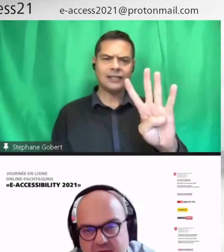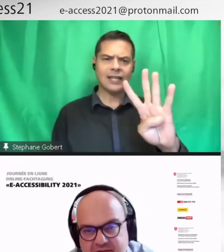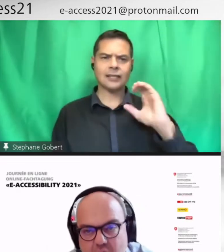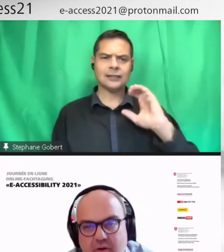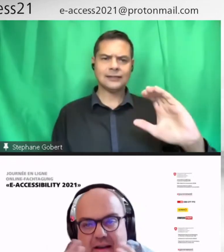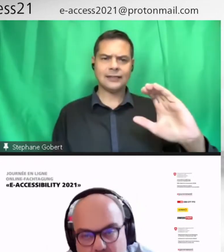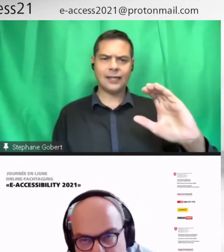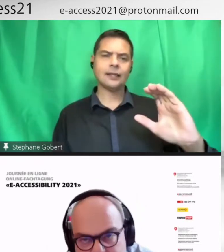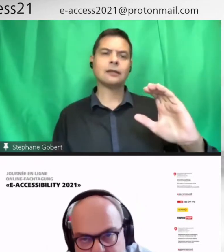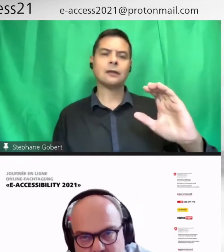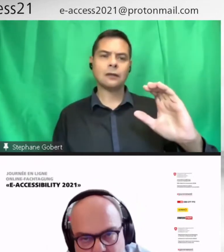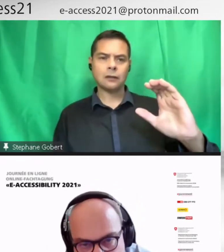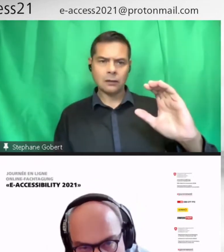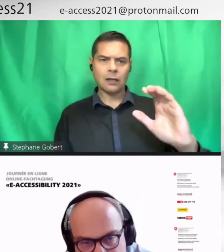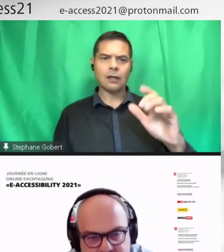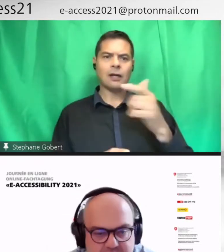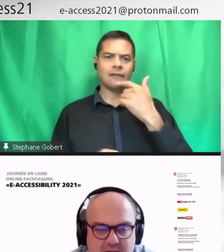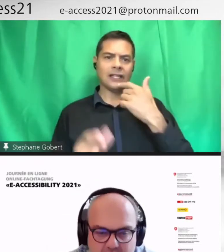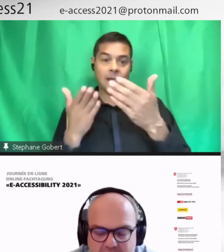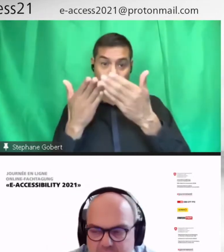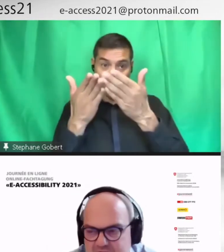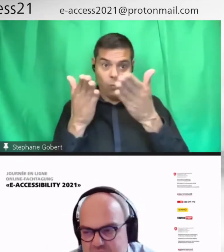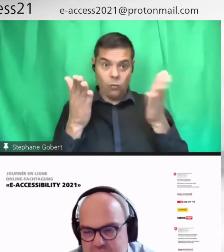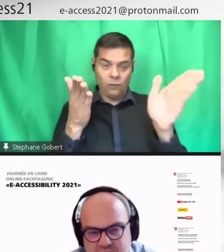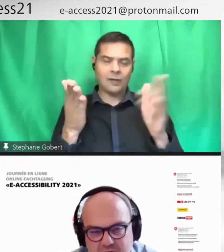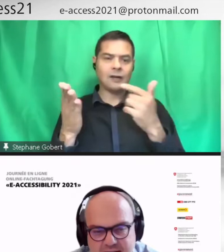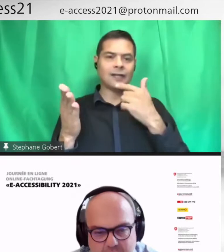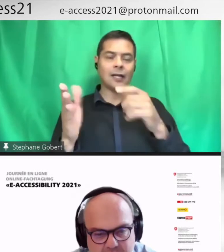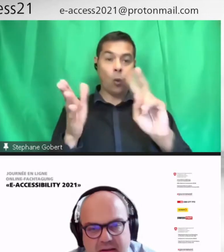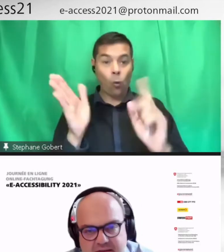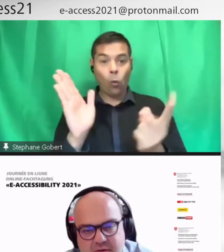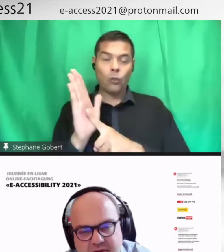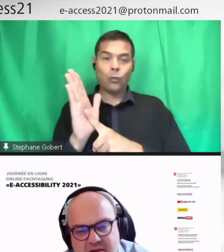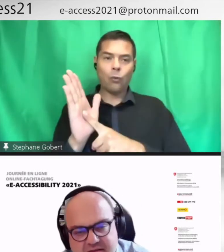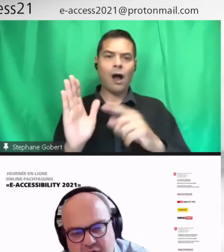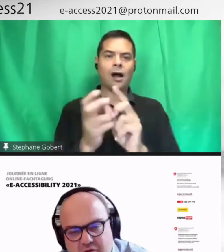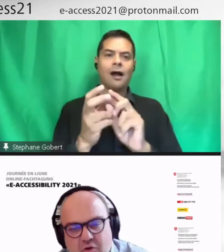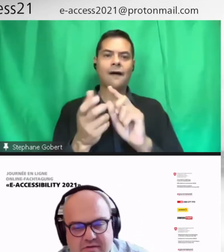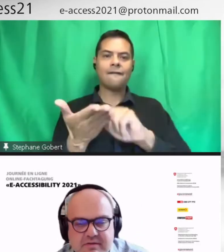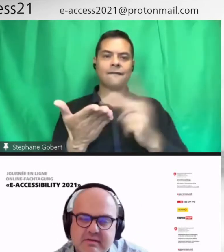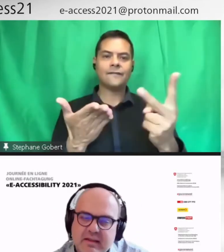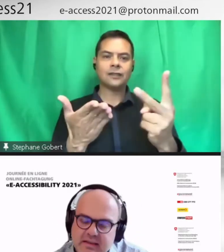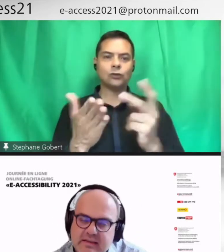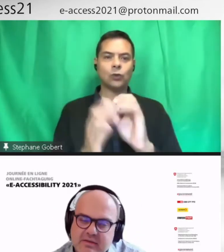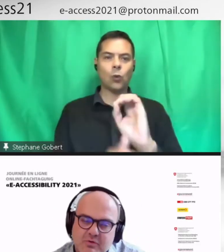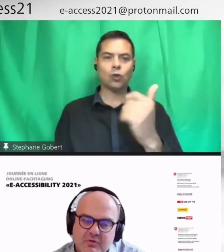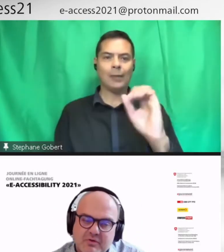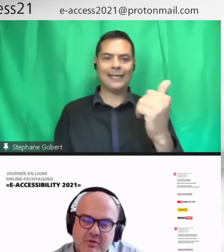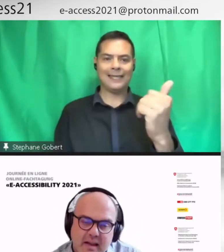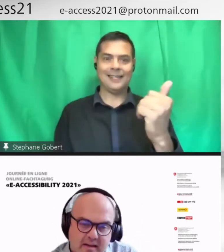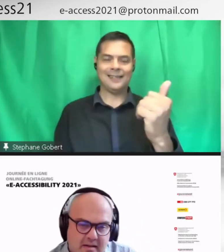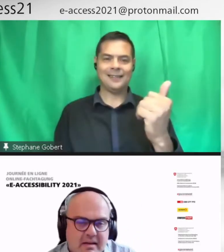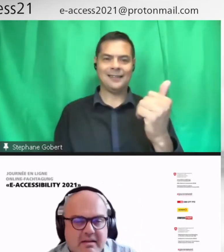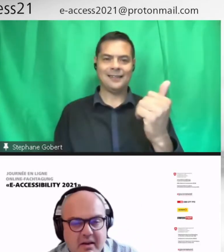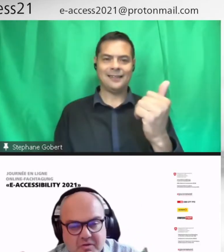versions électroniques. Donc, on agrandit, on parle de façon de situation d'handicap. Ce qui veut dire que si on le transcrit au niveau scolaire,